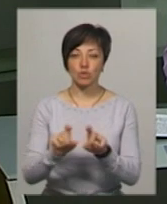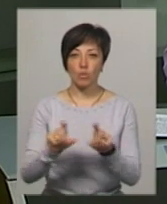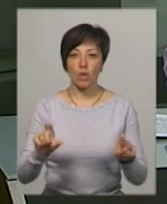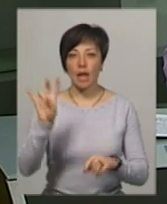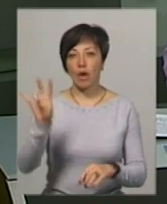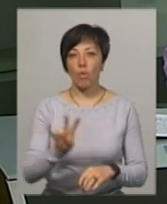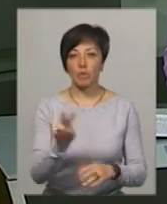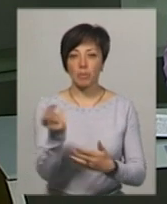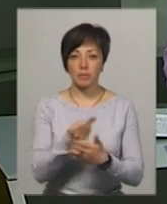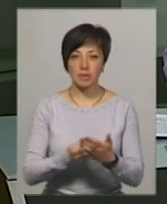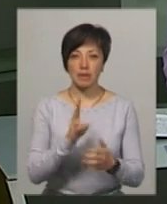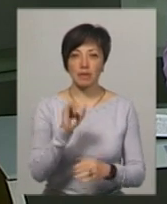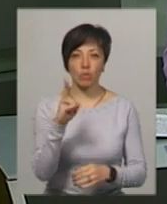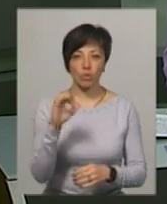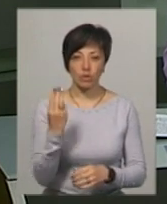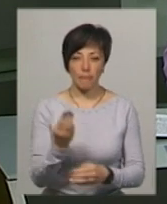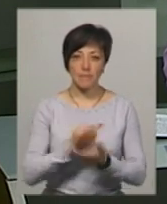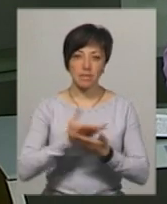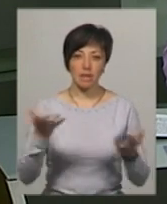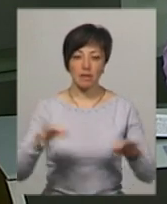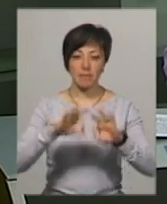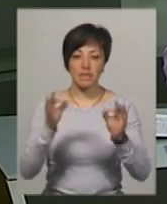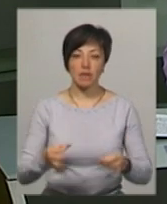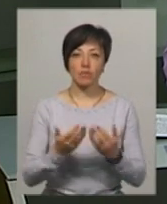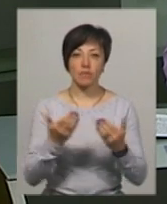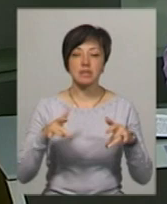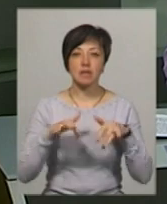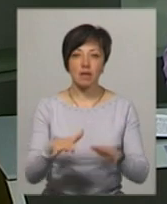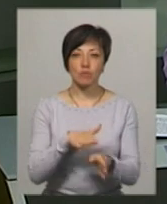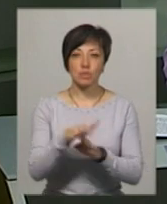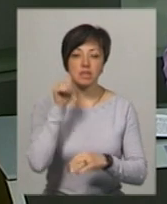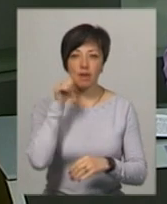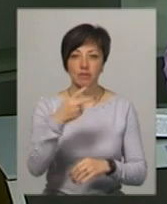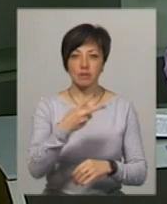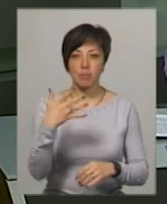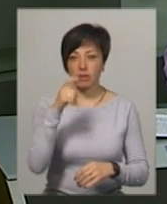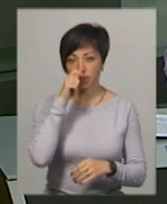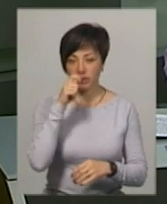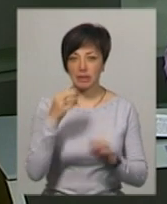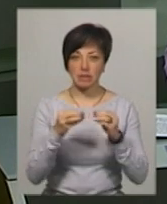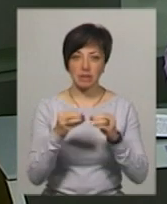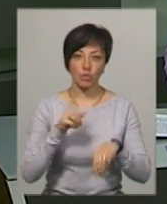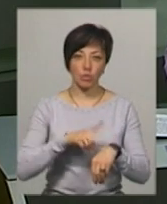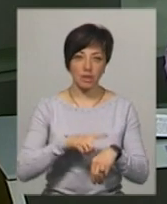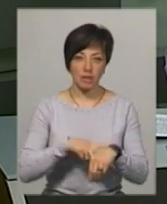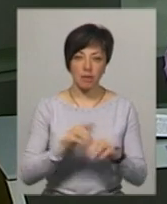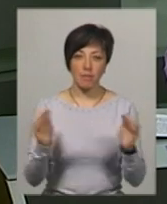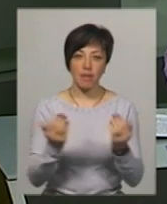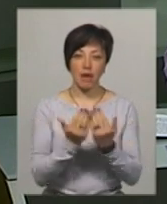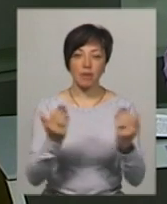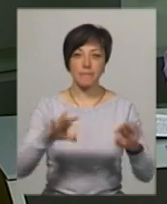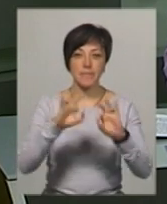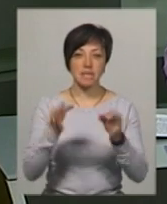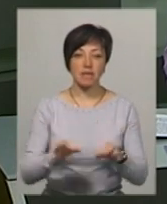іконопису «Нікош», а також презентація мистецької виставки. Захід відбудеться завтра, 25 квітня, о 10-й годині в Малій галереї